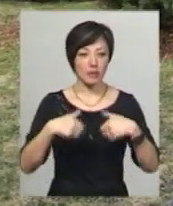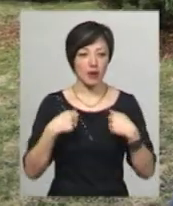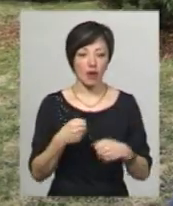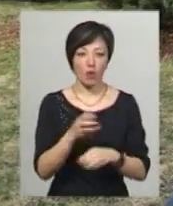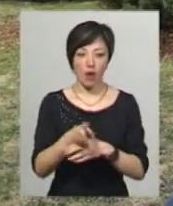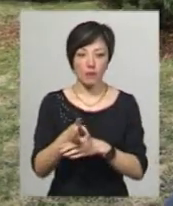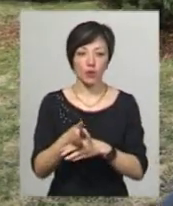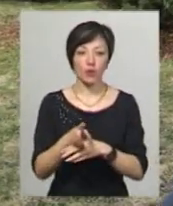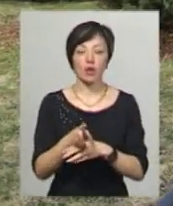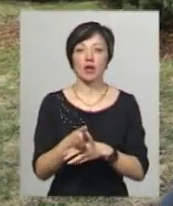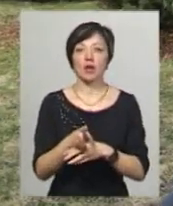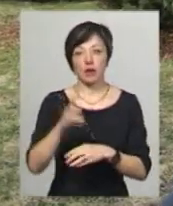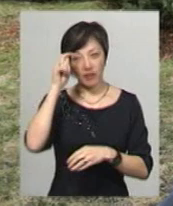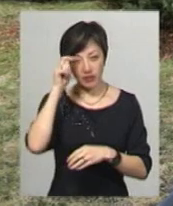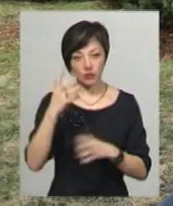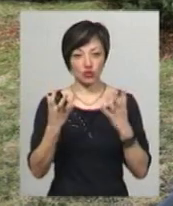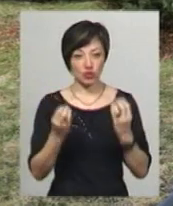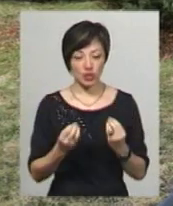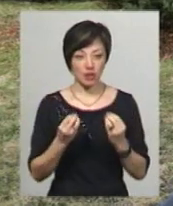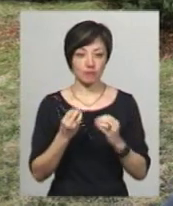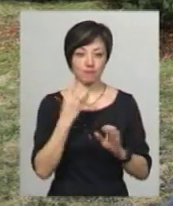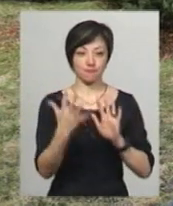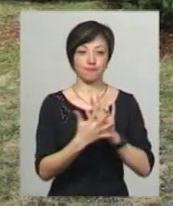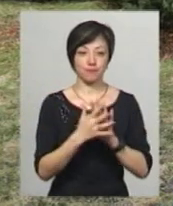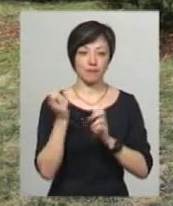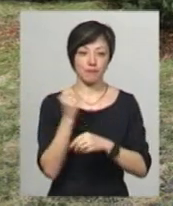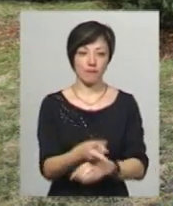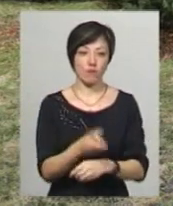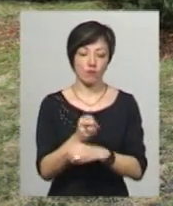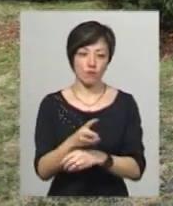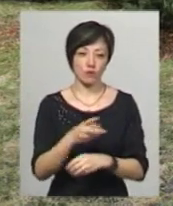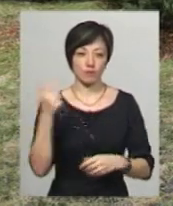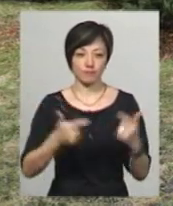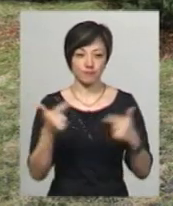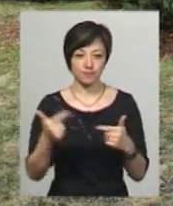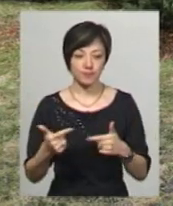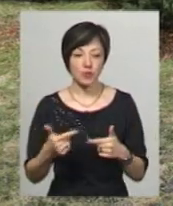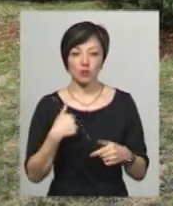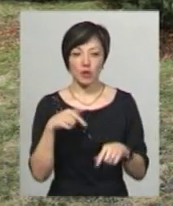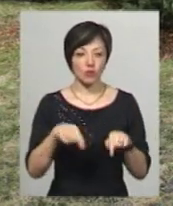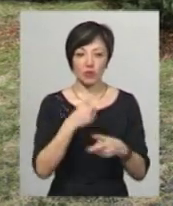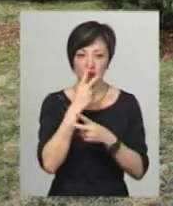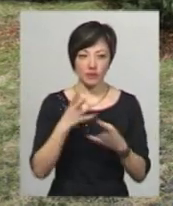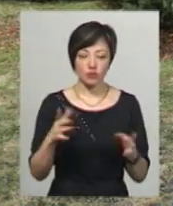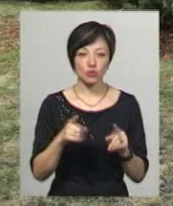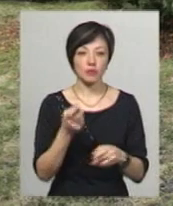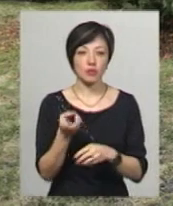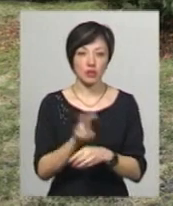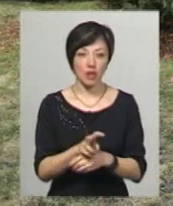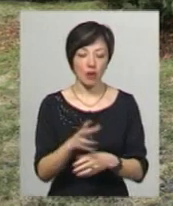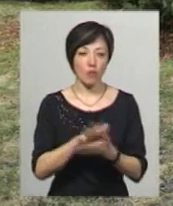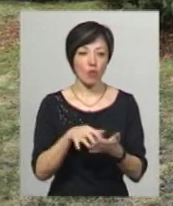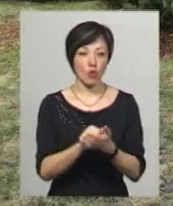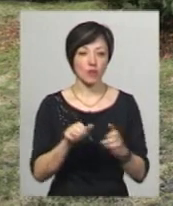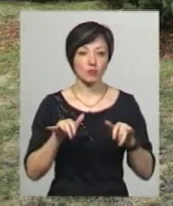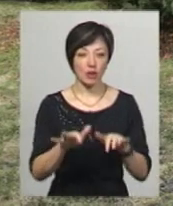камеру, звісно. Він ще з наїздами, словами, пішла вон отсюда, пі-пі-пі-пі, щоб я тебе тут не відділ, що ти тут прийшла, нам порчиш